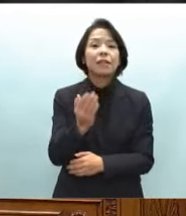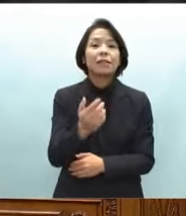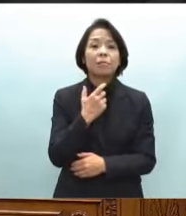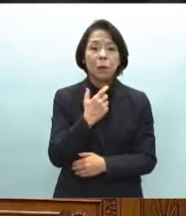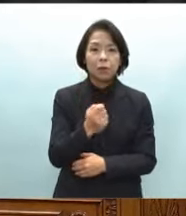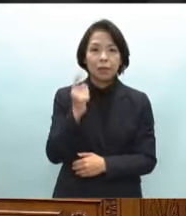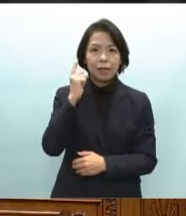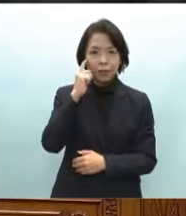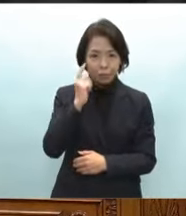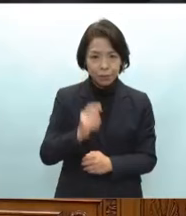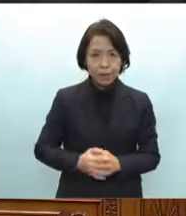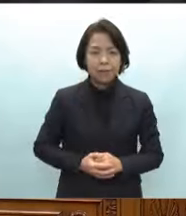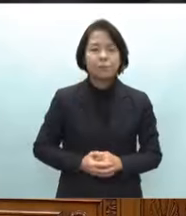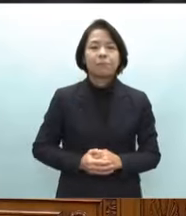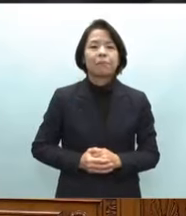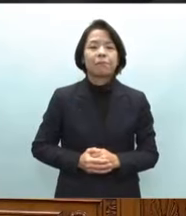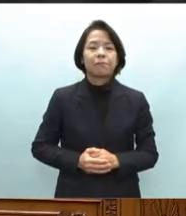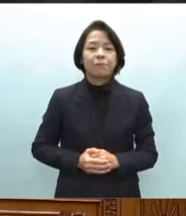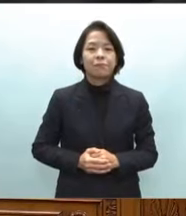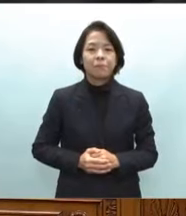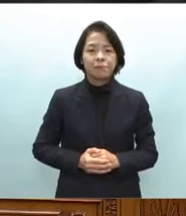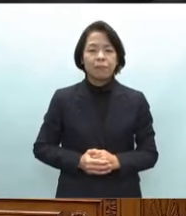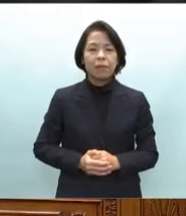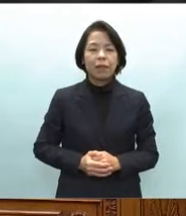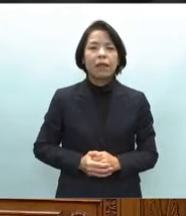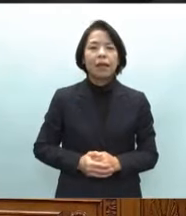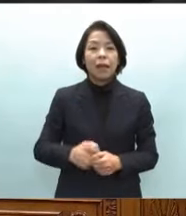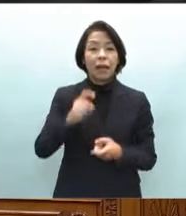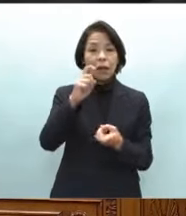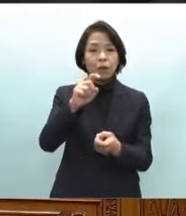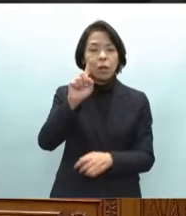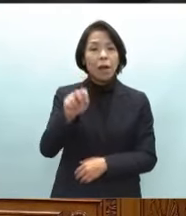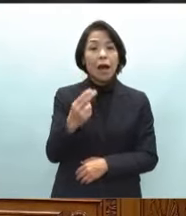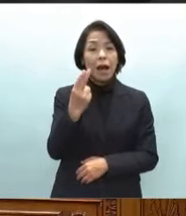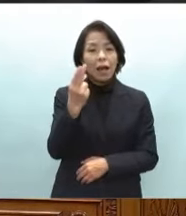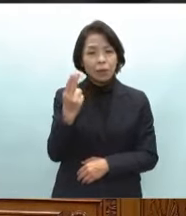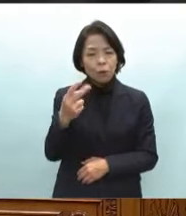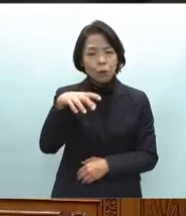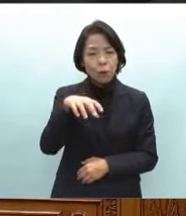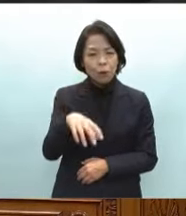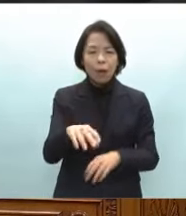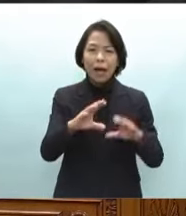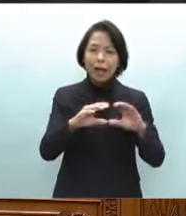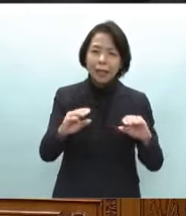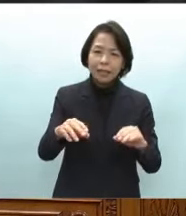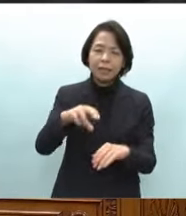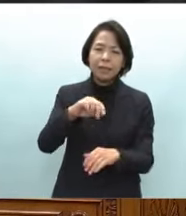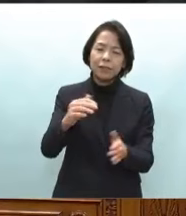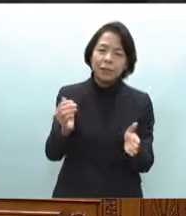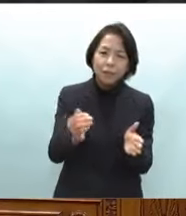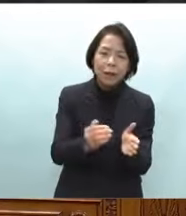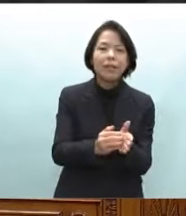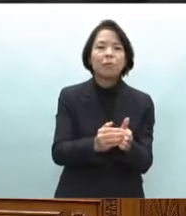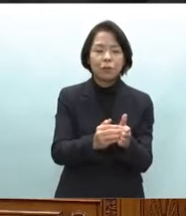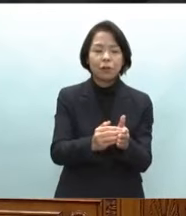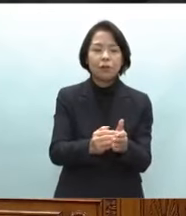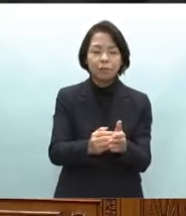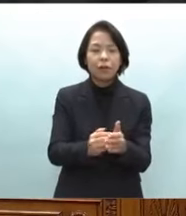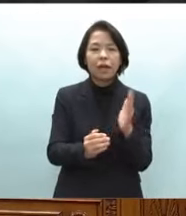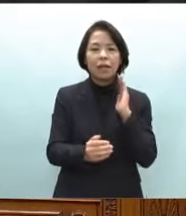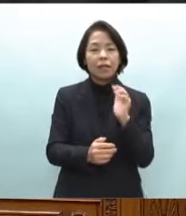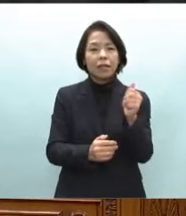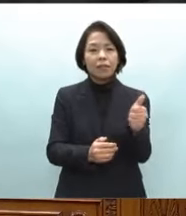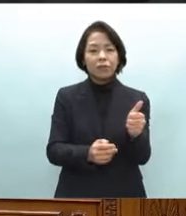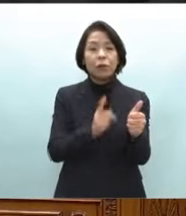いただきます野党は優しや土までも岸田総理が姿勢方針で述べられたように